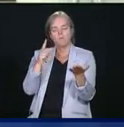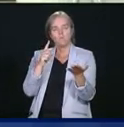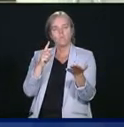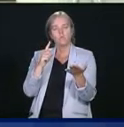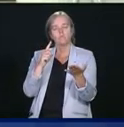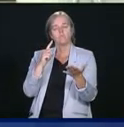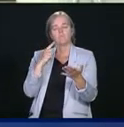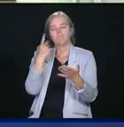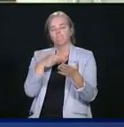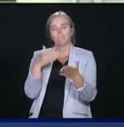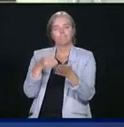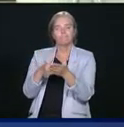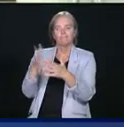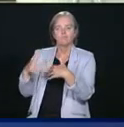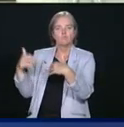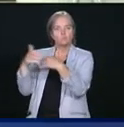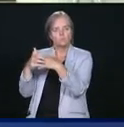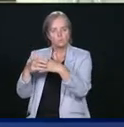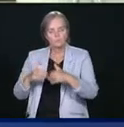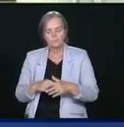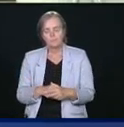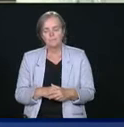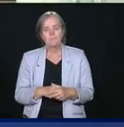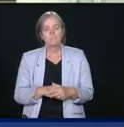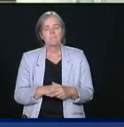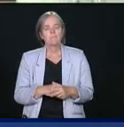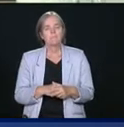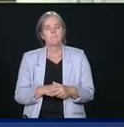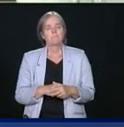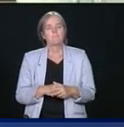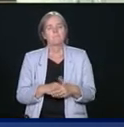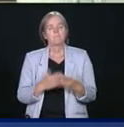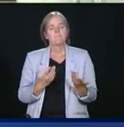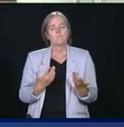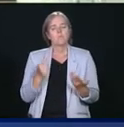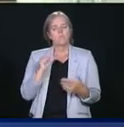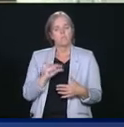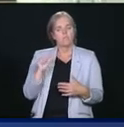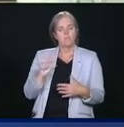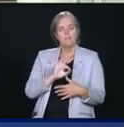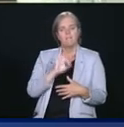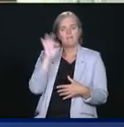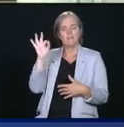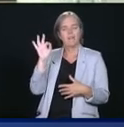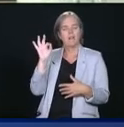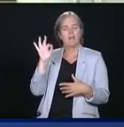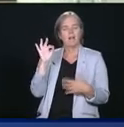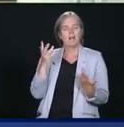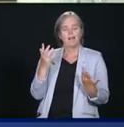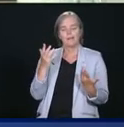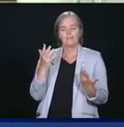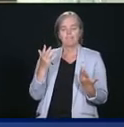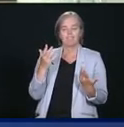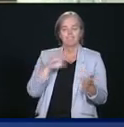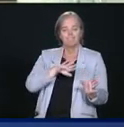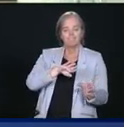des enquêtes qui ont été menées sur le traitement des peuples autochtones. Est-ce que cela fait partie de vos priorités?